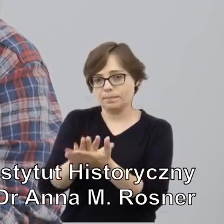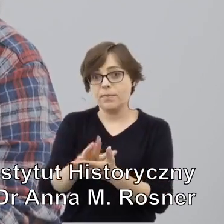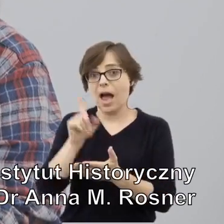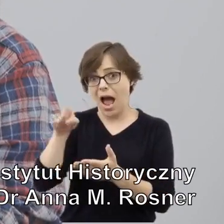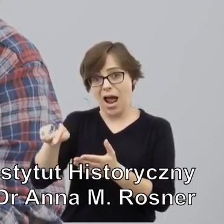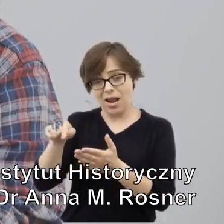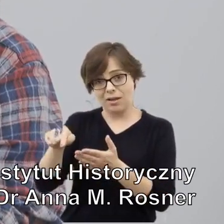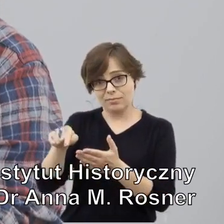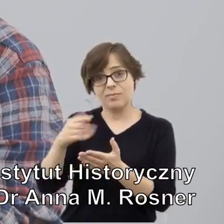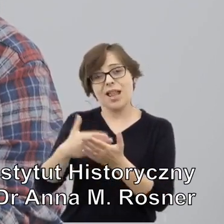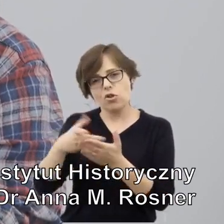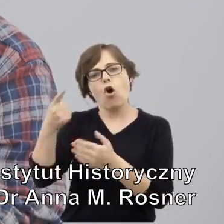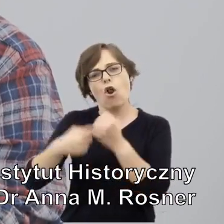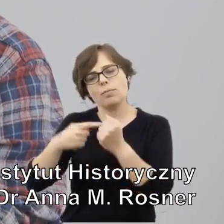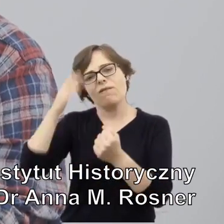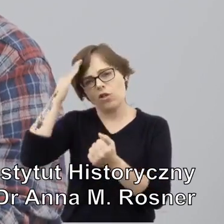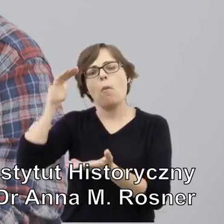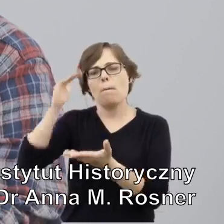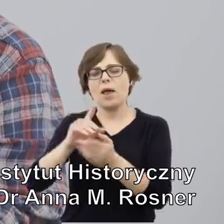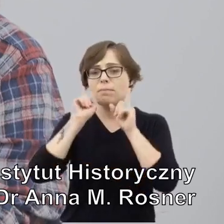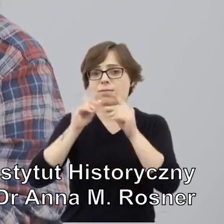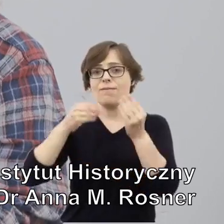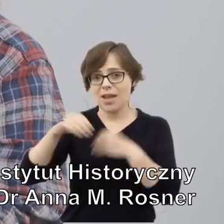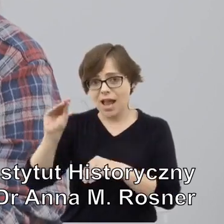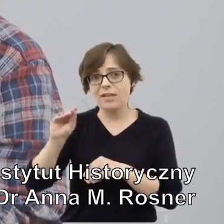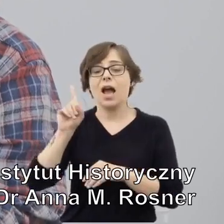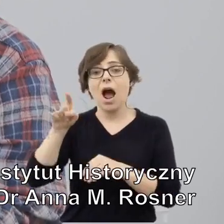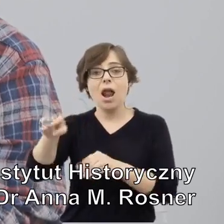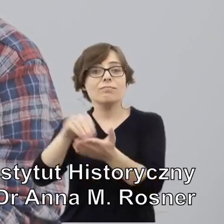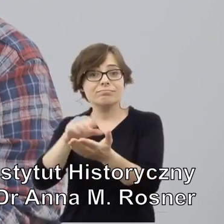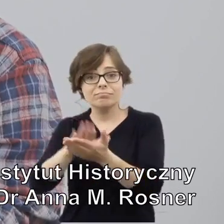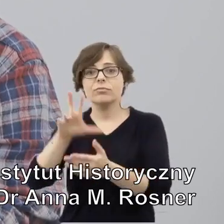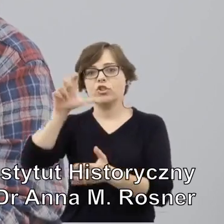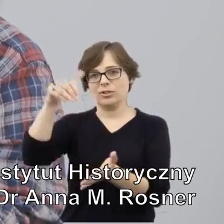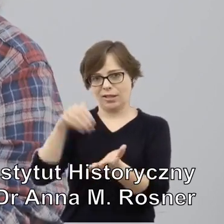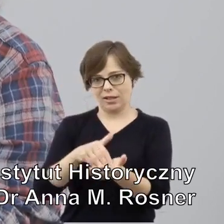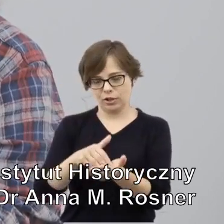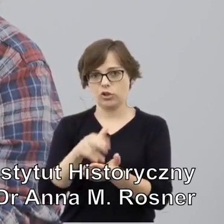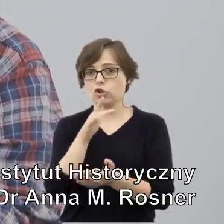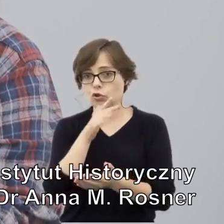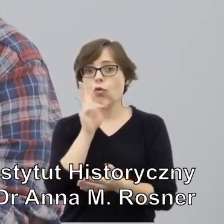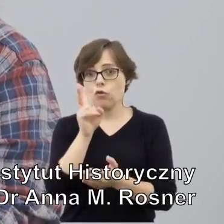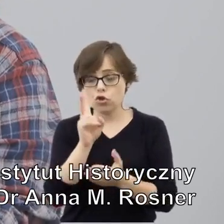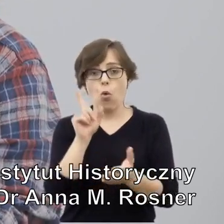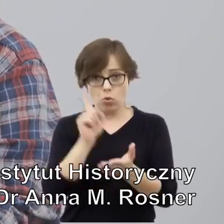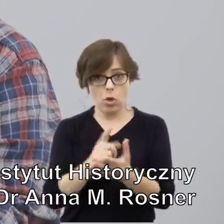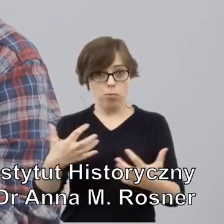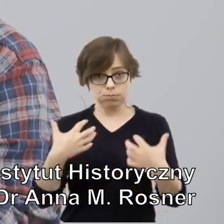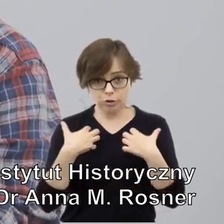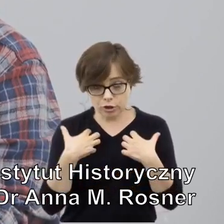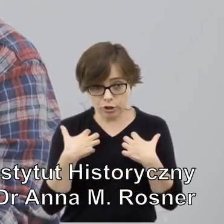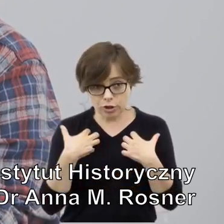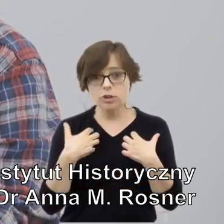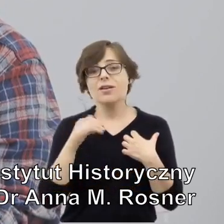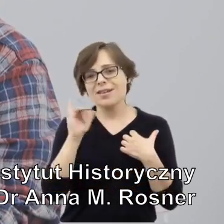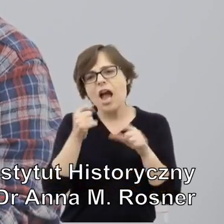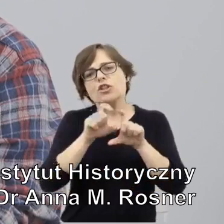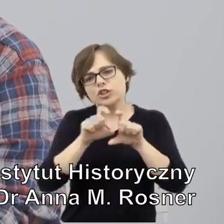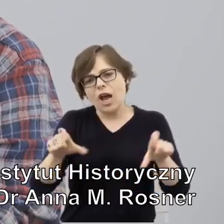tysiącach Żydów, którzy przeżyli i przynajmniej przez jakiś czas znajdowali się na ziemiach polskich.